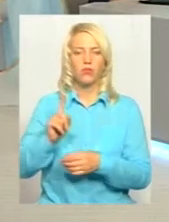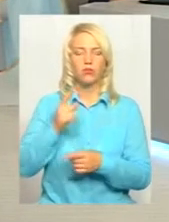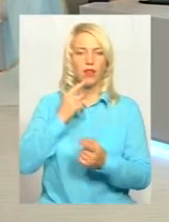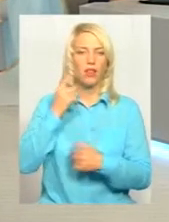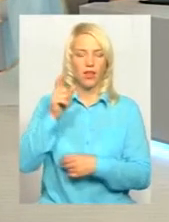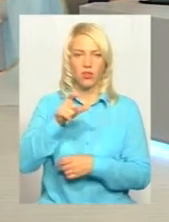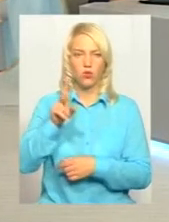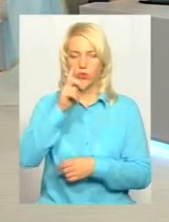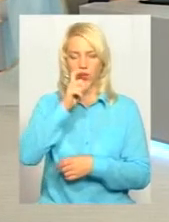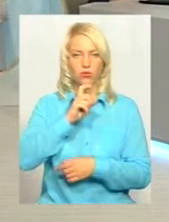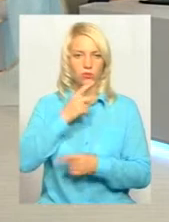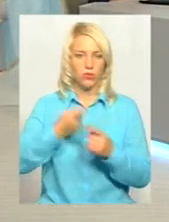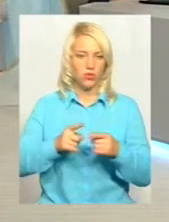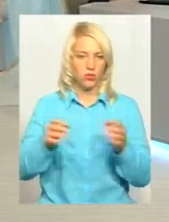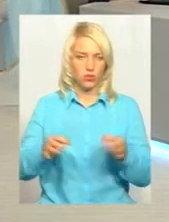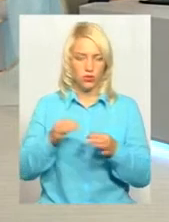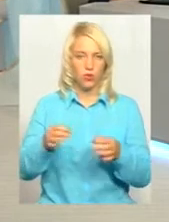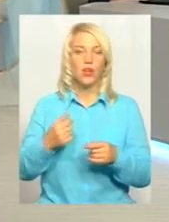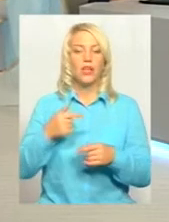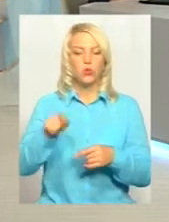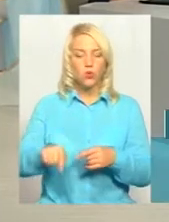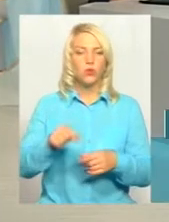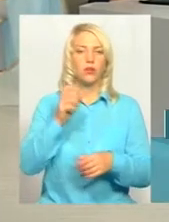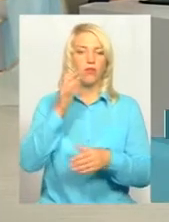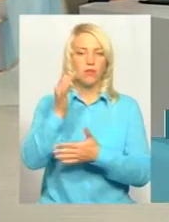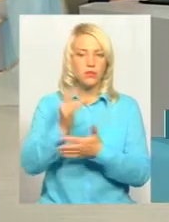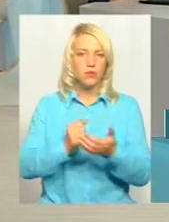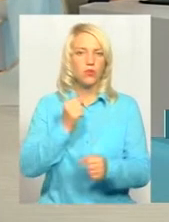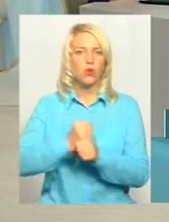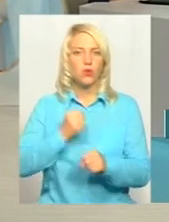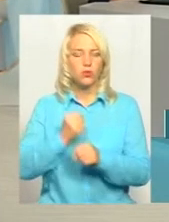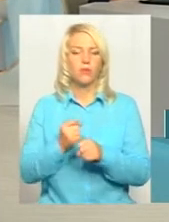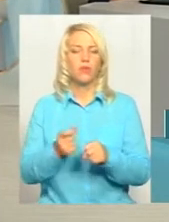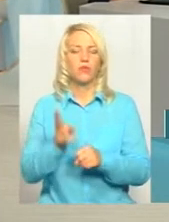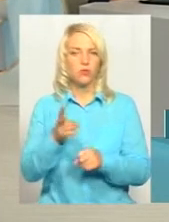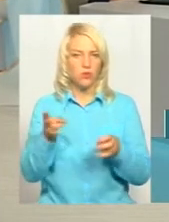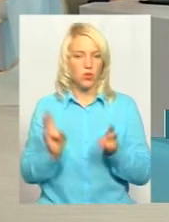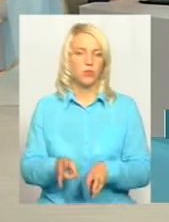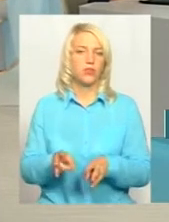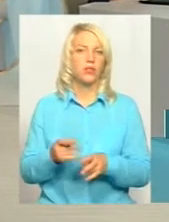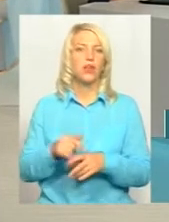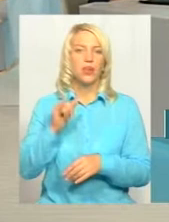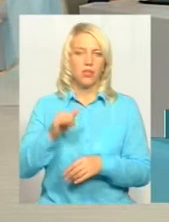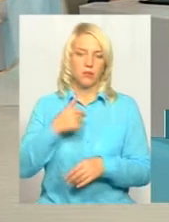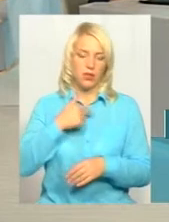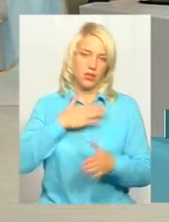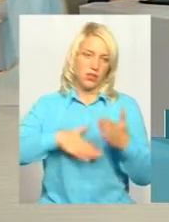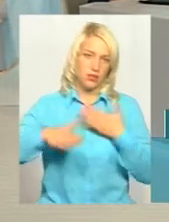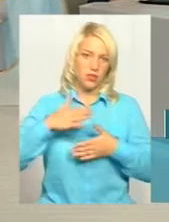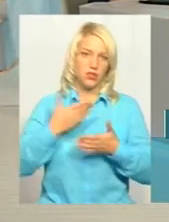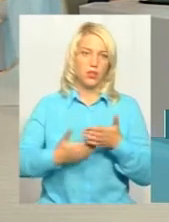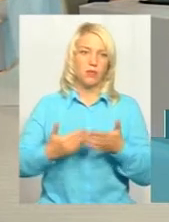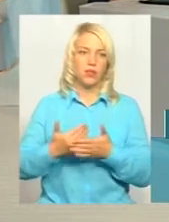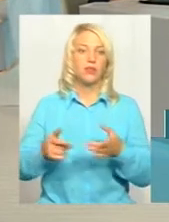не розуміються. Я думаю, що тут розробляли дійсно фахівці, які знають, що необхідні. І я так подивився, що, мене тішить, наприклад,